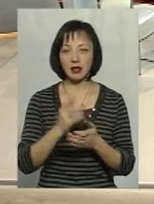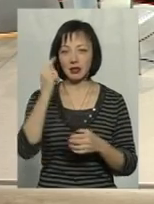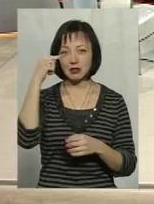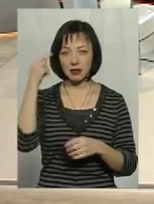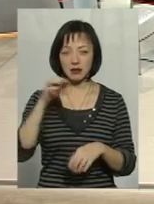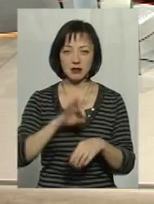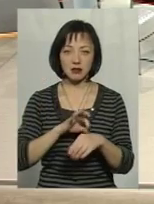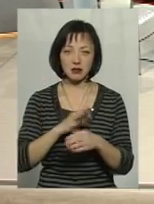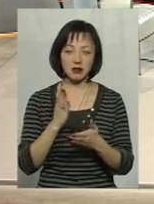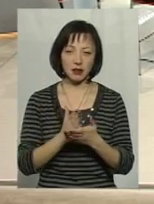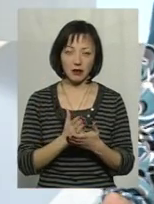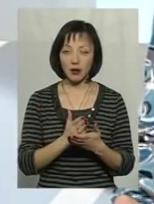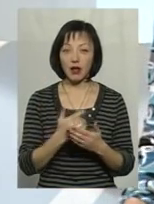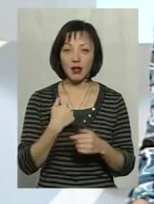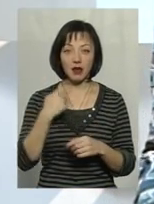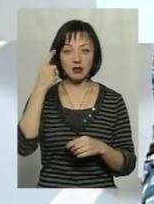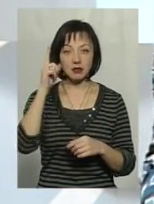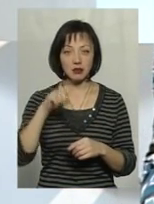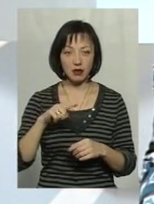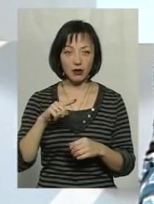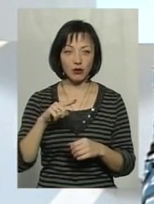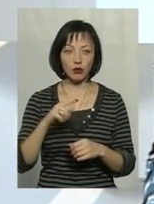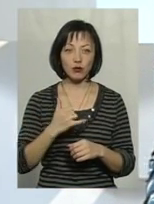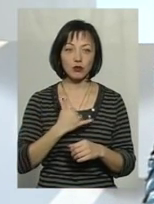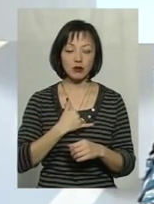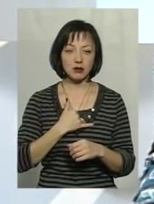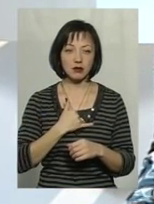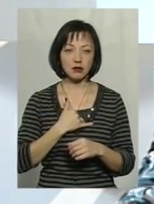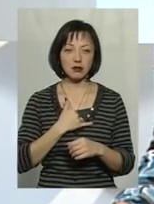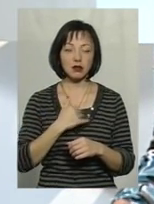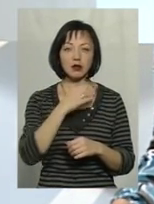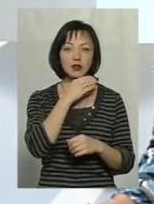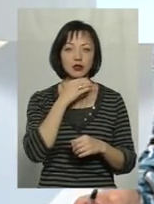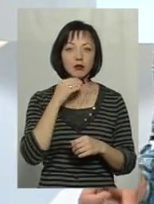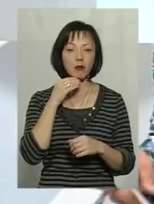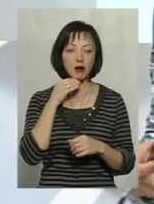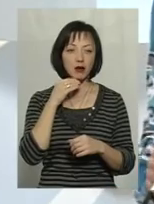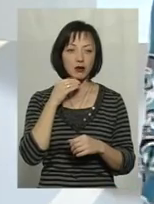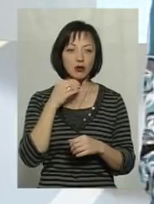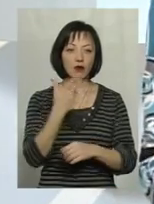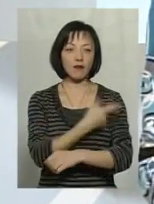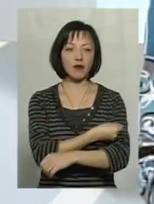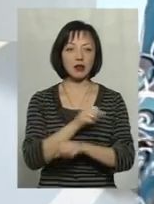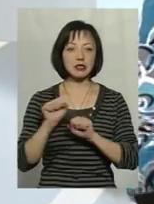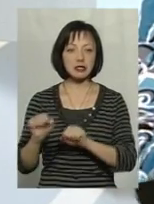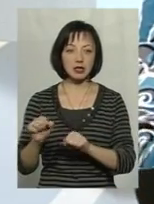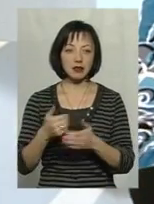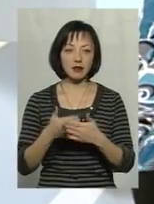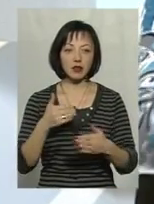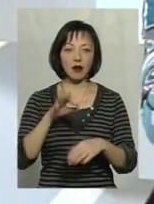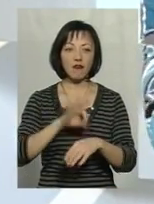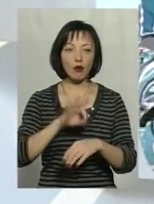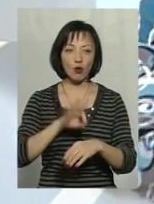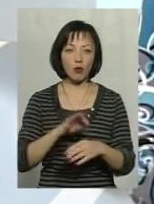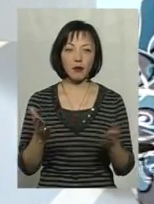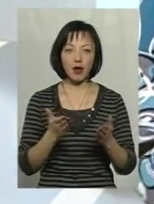десь там, щоб... Ну, наскільки я знаю, в нас чимало вакцин, навіть, від тих хвороб, які